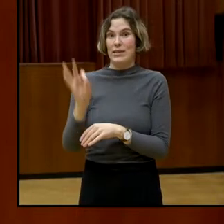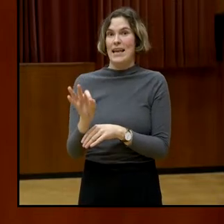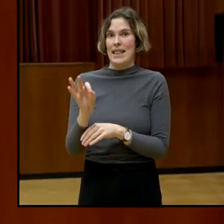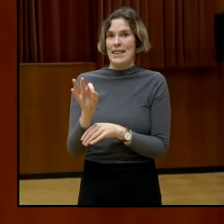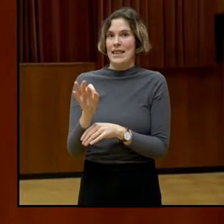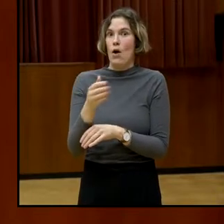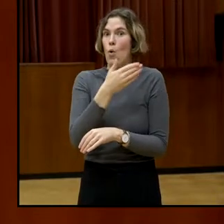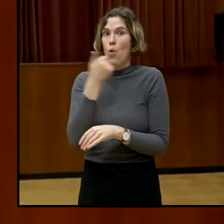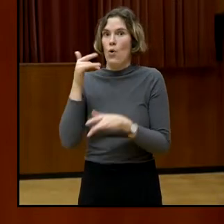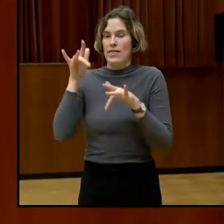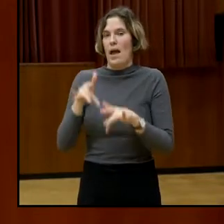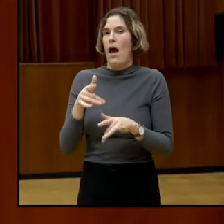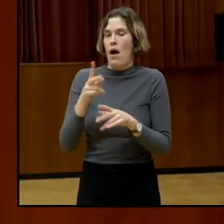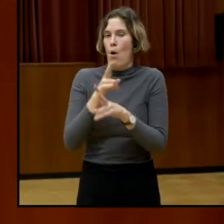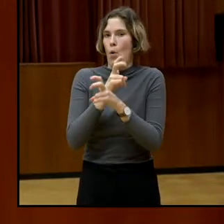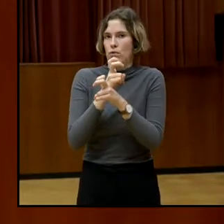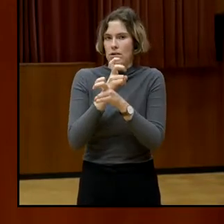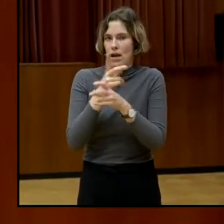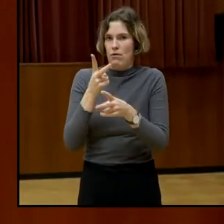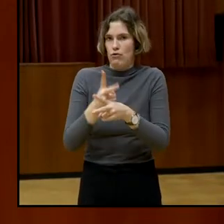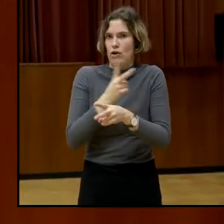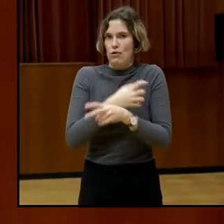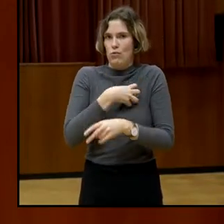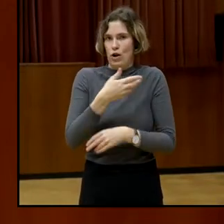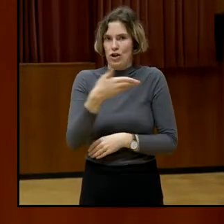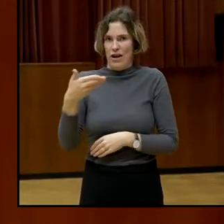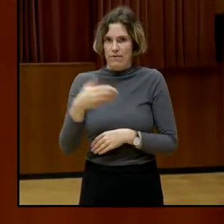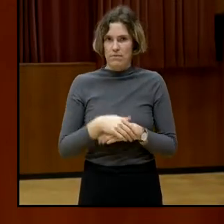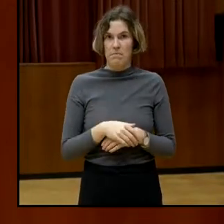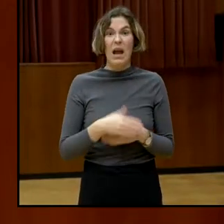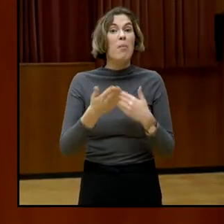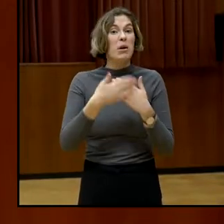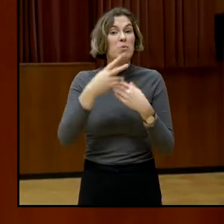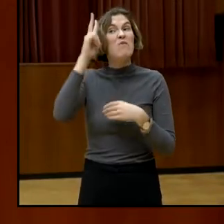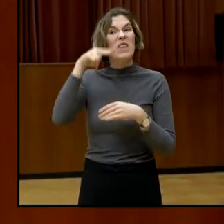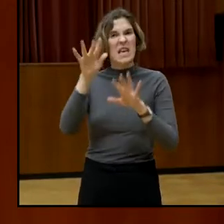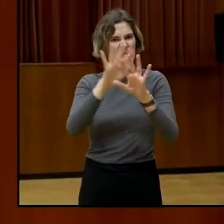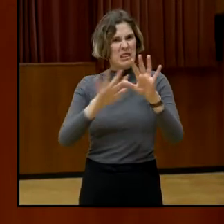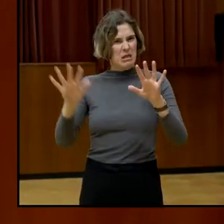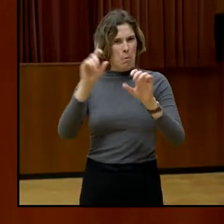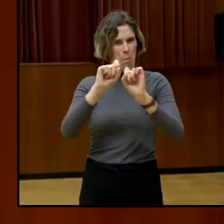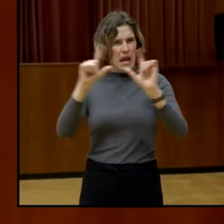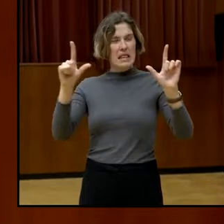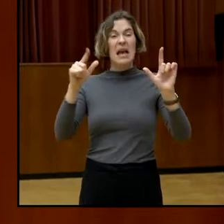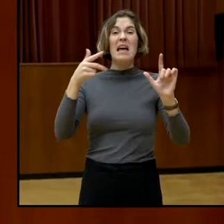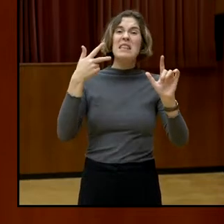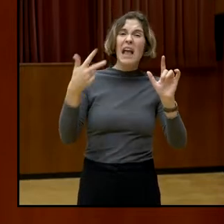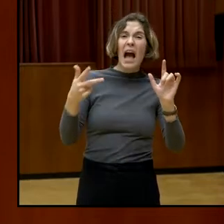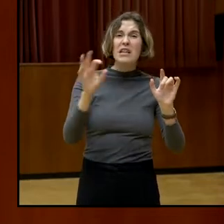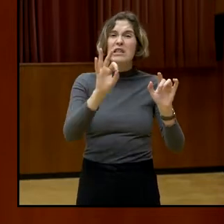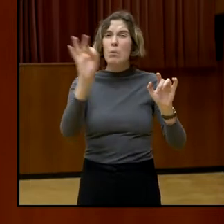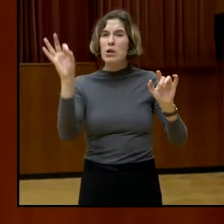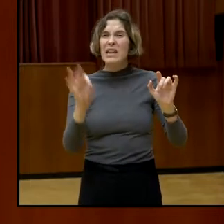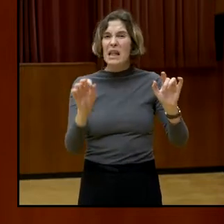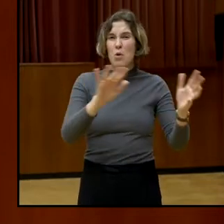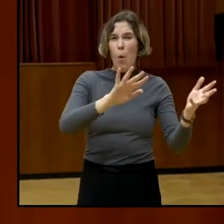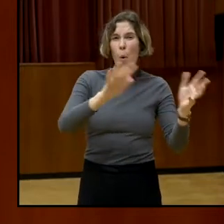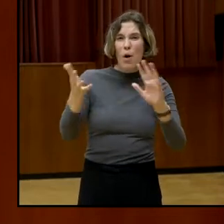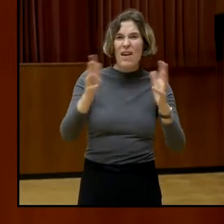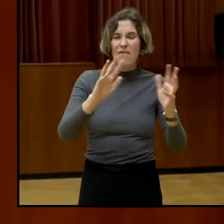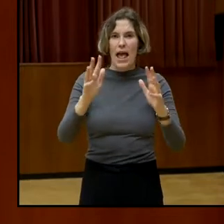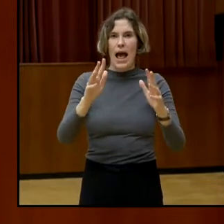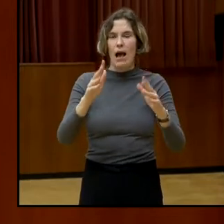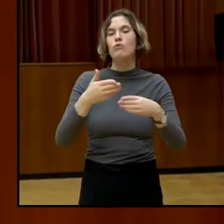Staatsbürgerschaft haben. Wenn ich jetzt Wien hernehme und sage 30 Prozent, dann ist das dort auch wiederum der Durchschnitt. Und dann gibt es